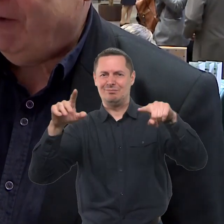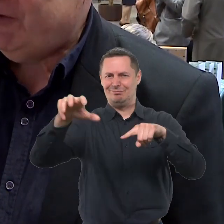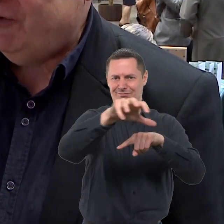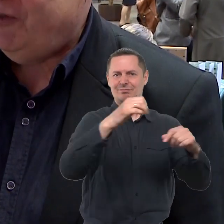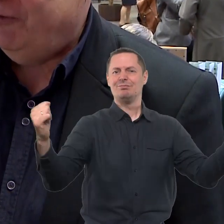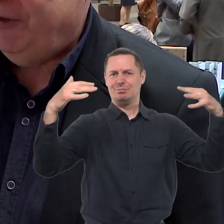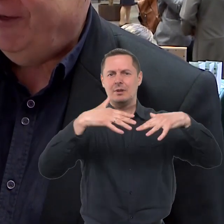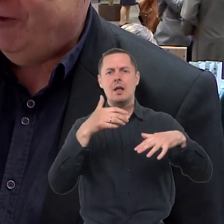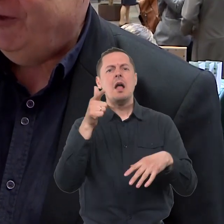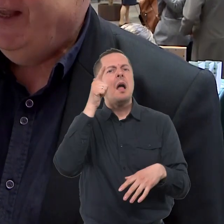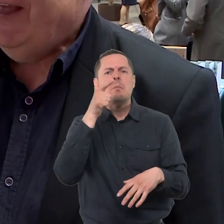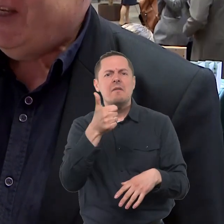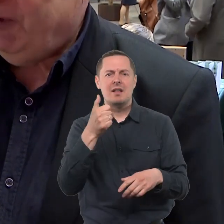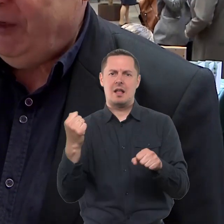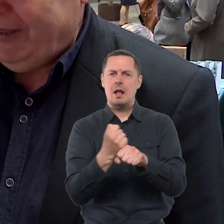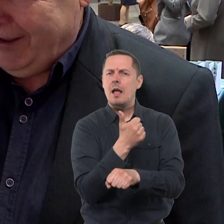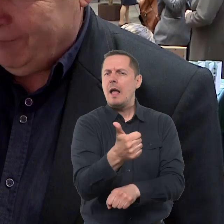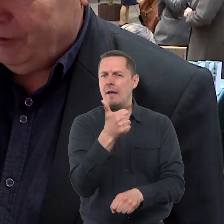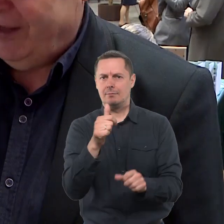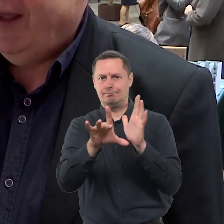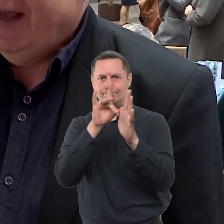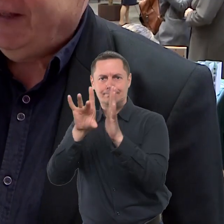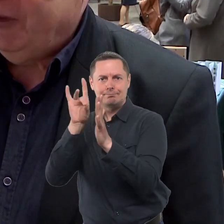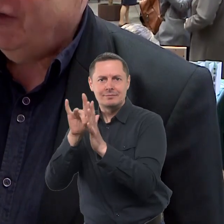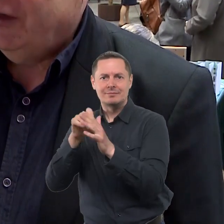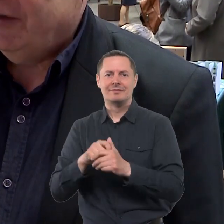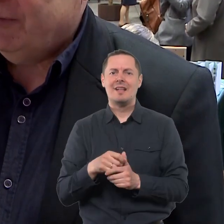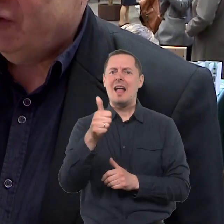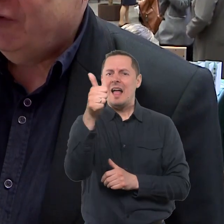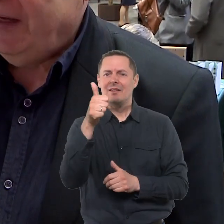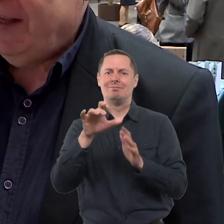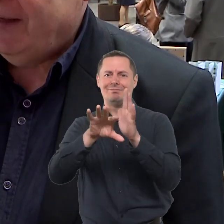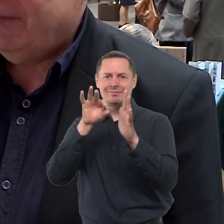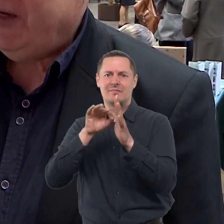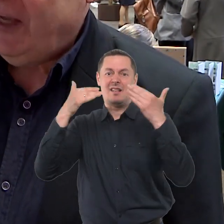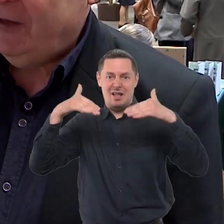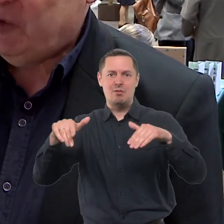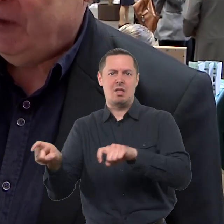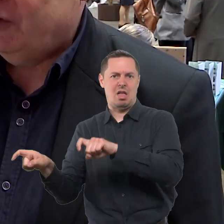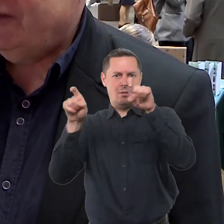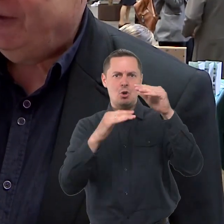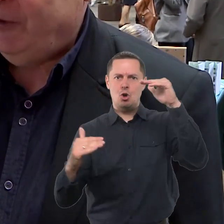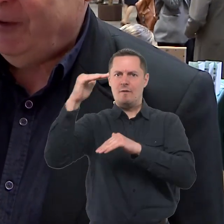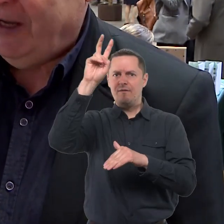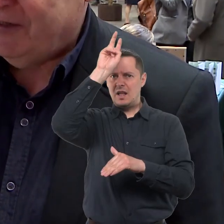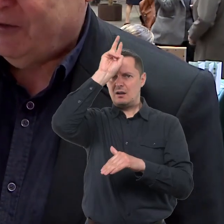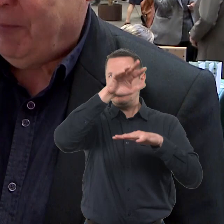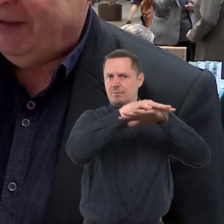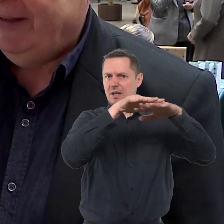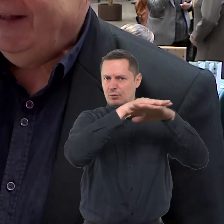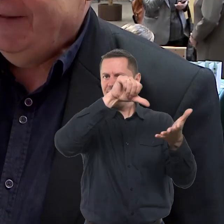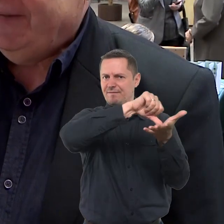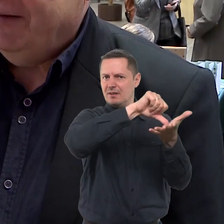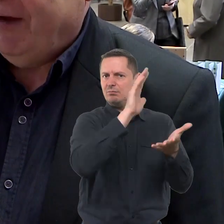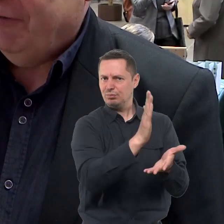kuris atstovaus mūsų Šiaulių regionui respublikinėje mūgėje. Tarp kitko, mūsų viena prieš keliarius metus, Jenonio gimnazijos